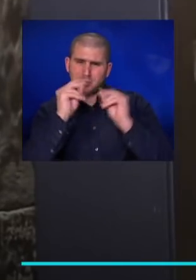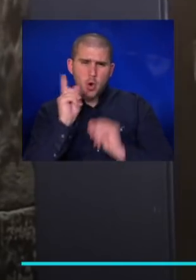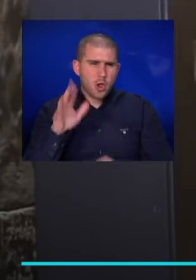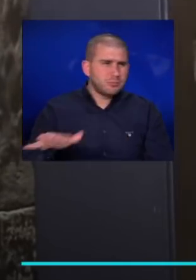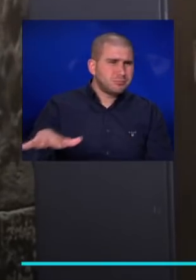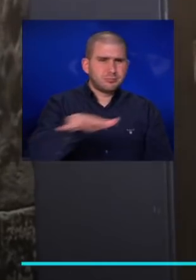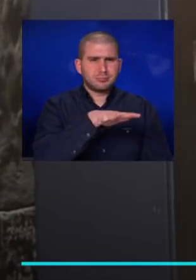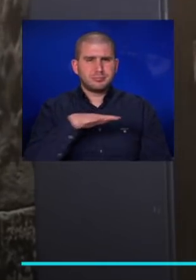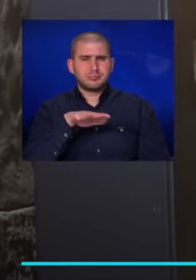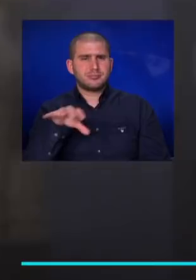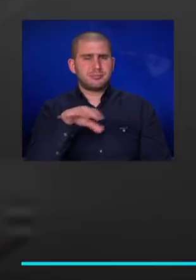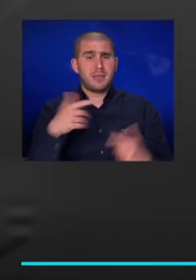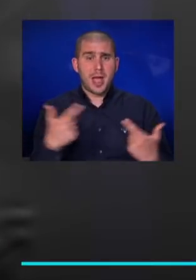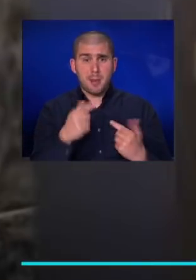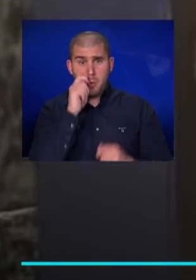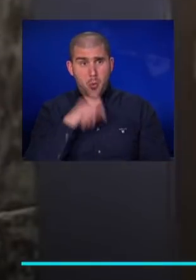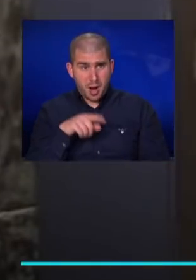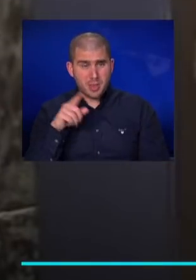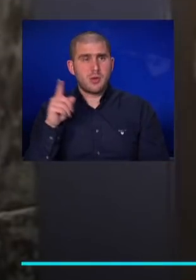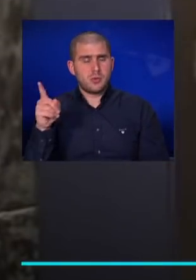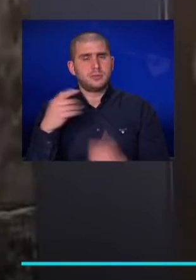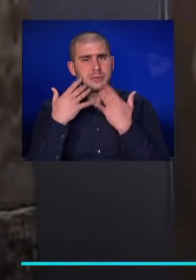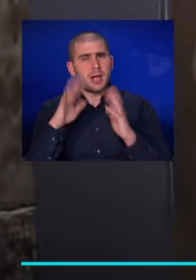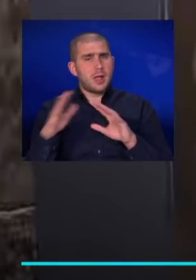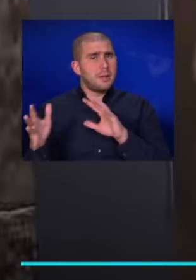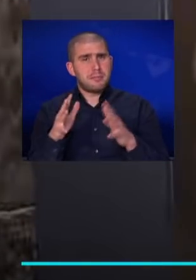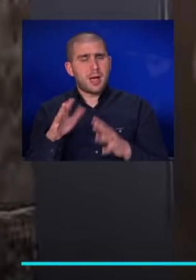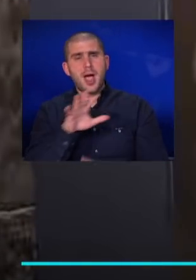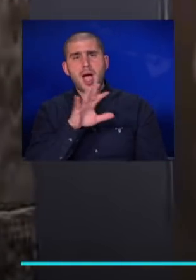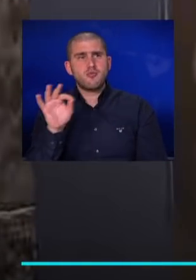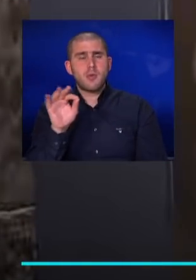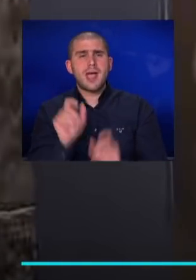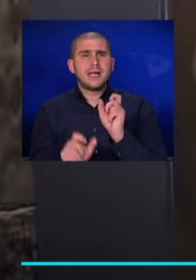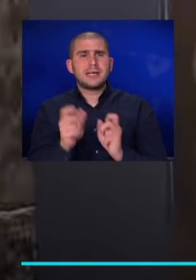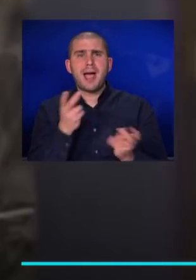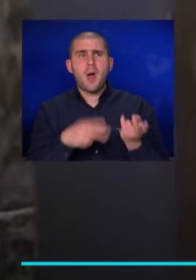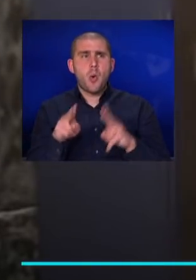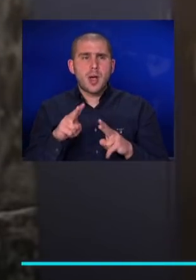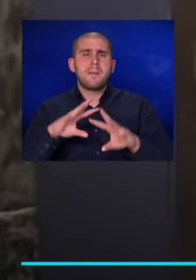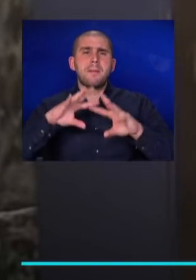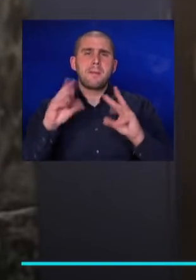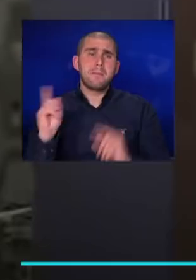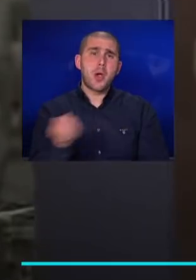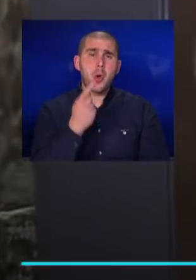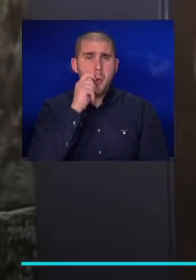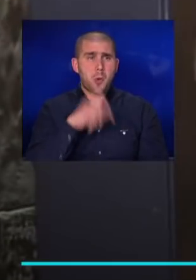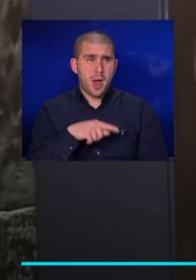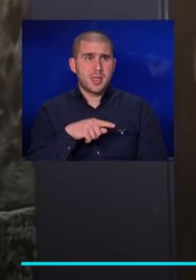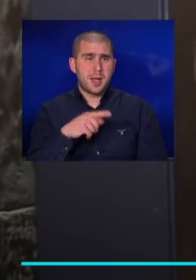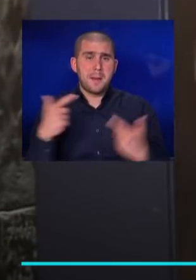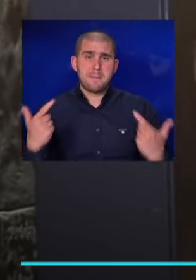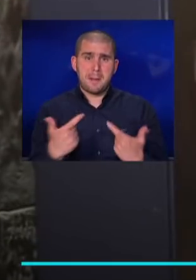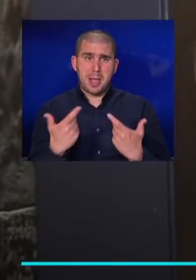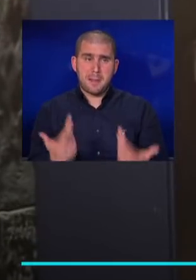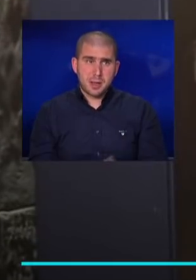הלחימה באוקראינה עכשיו, הוא מדבר על משהו כמו 500 אזרחים הרוגים בכלל אוקראינה במלחמה